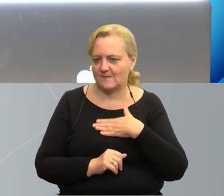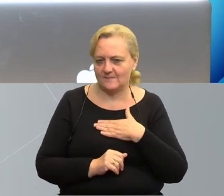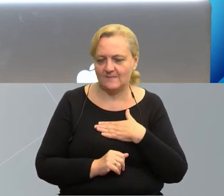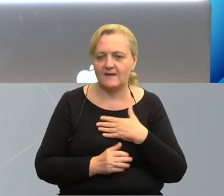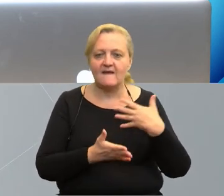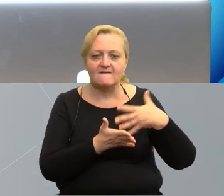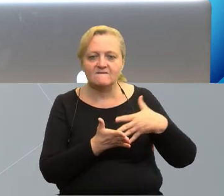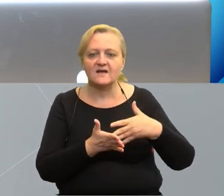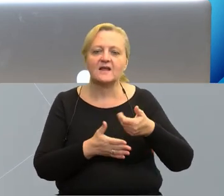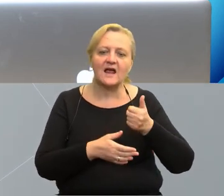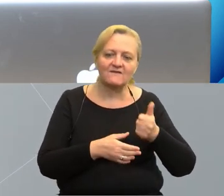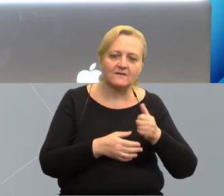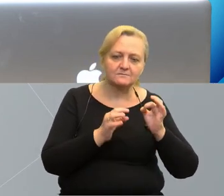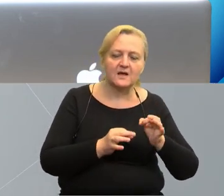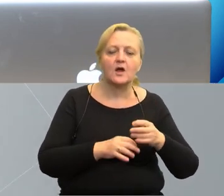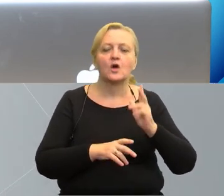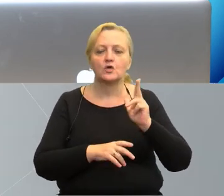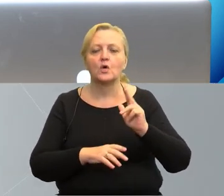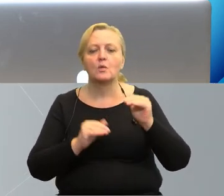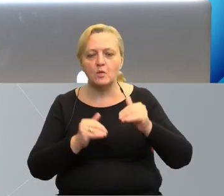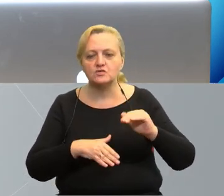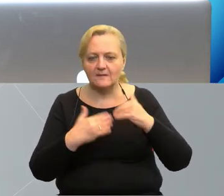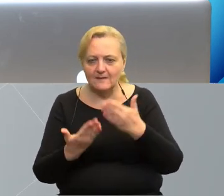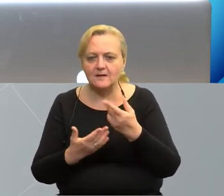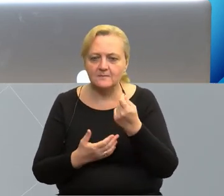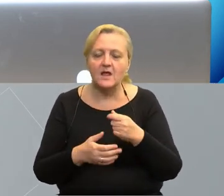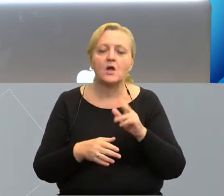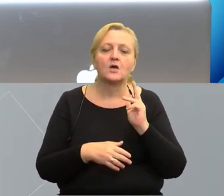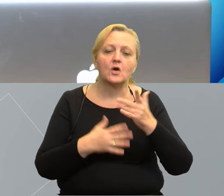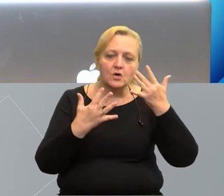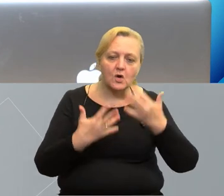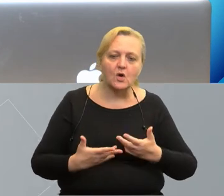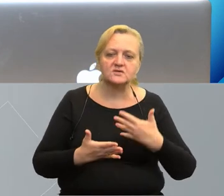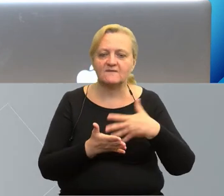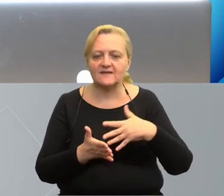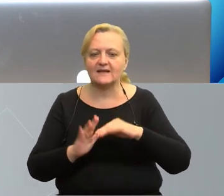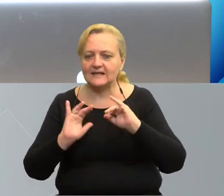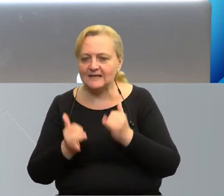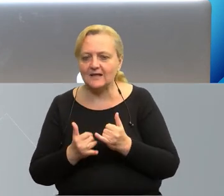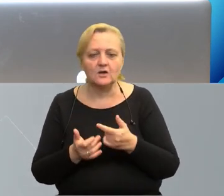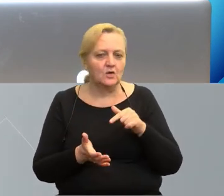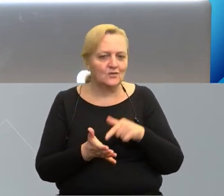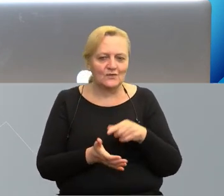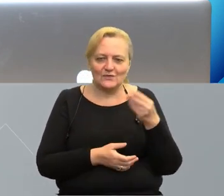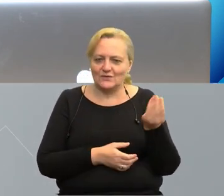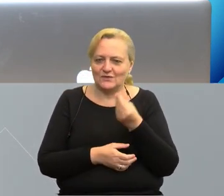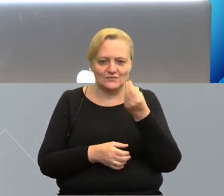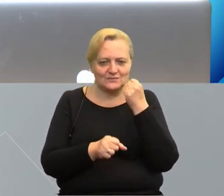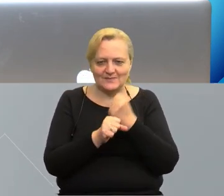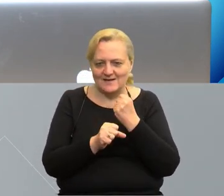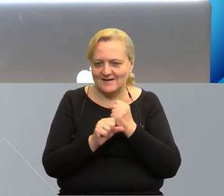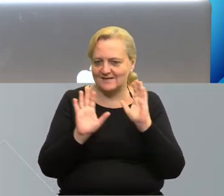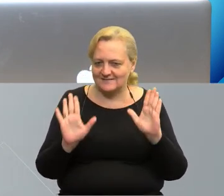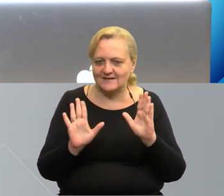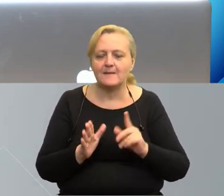jaki wydatek jest kwalifikowany, jaki beneficjent, jak będziemy rozliczać te wydatki. Nad tym jeszcze cały czas pracujemy